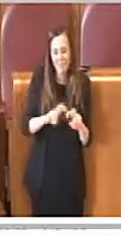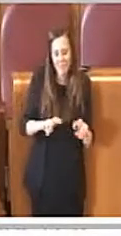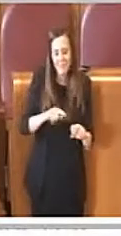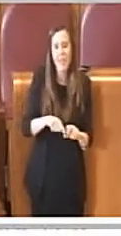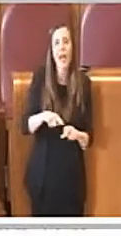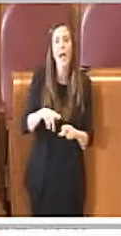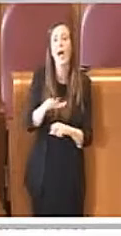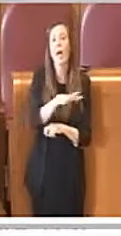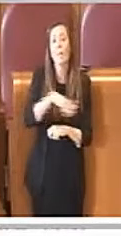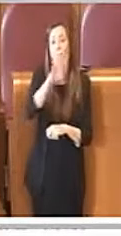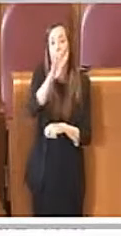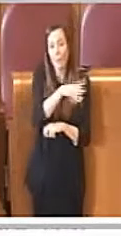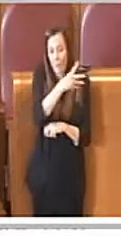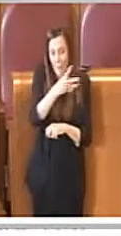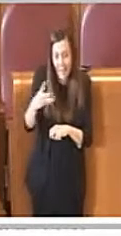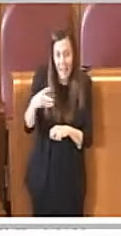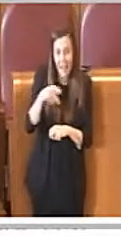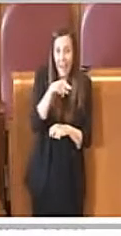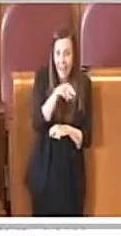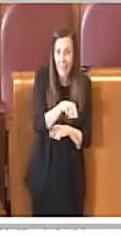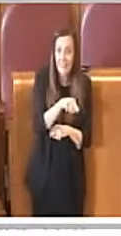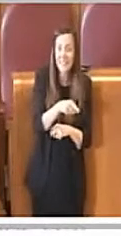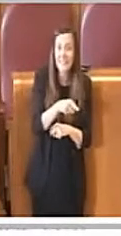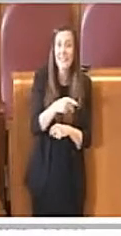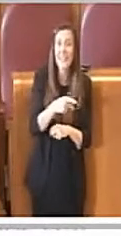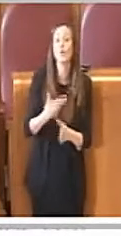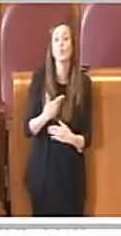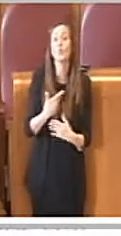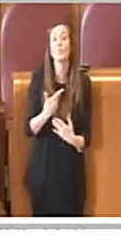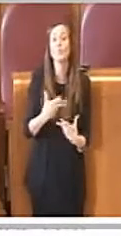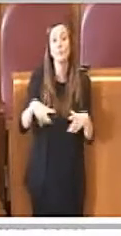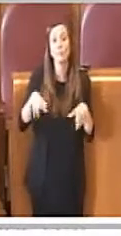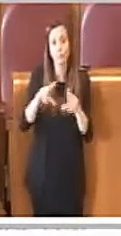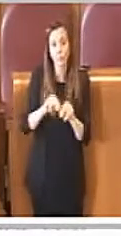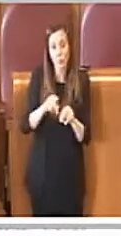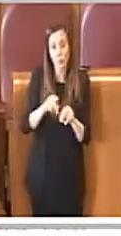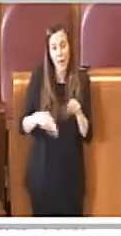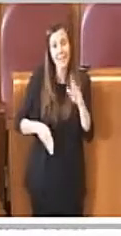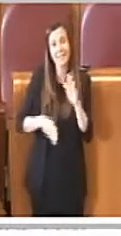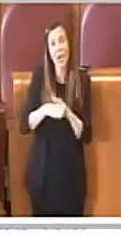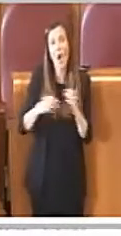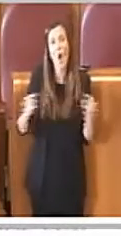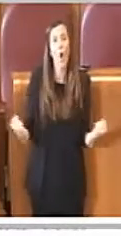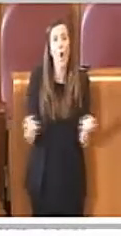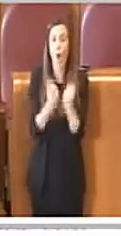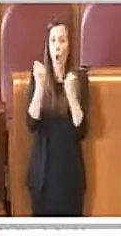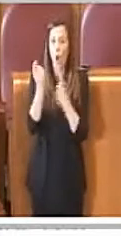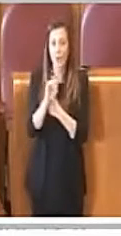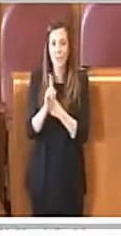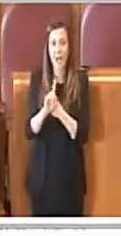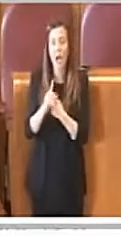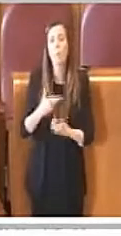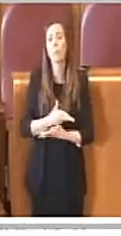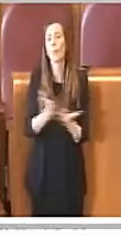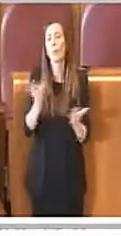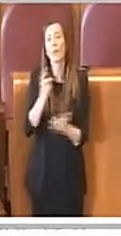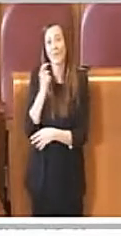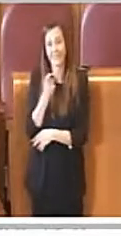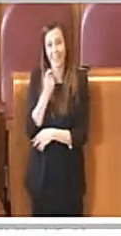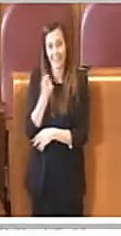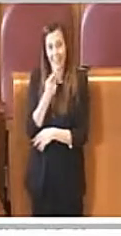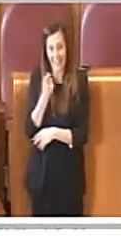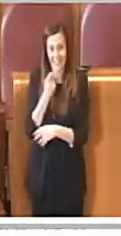occupabilità e ripristino dell'occupazione di suolo pubblico che non erano in contrasto con il pubblico interesse. Ecco,